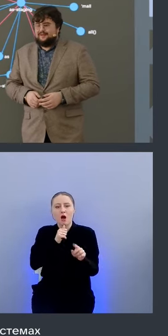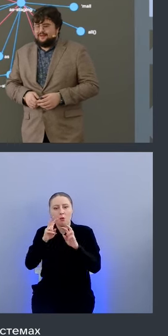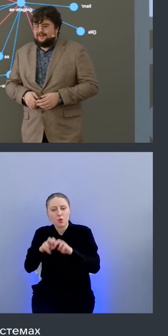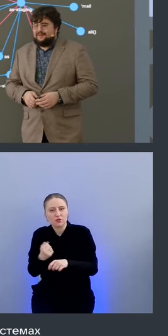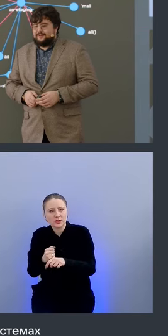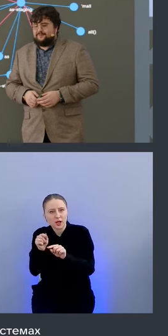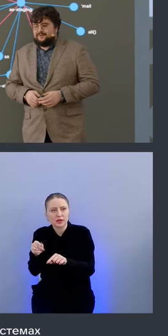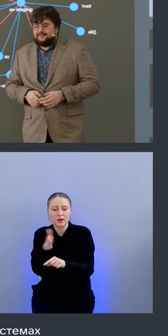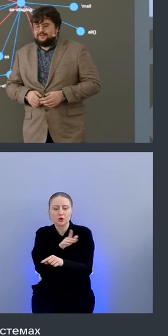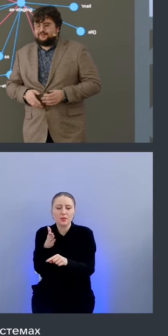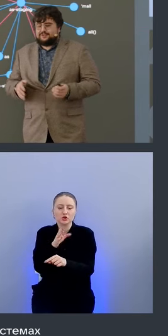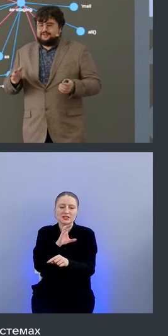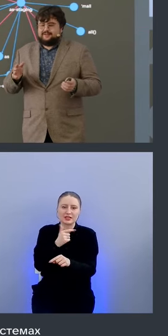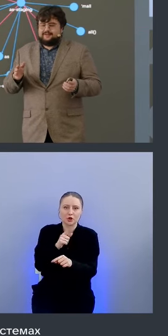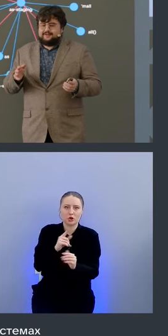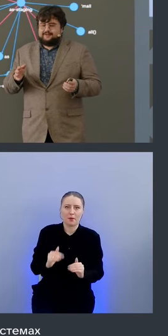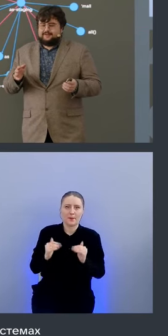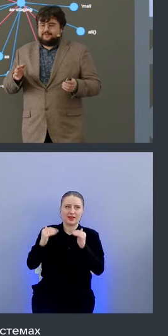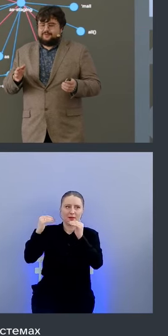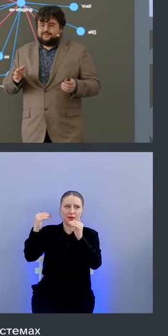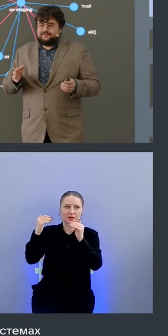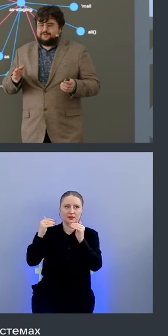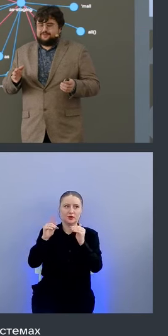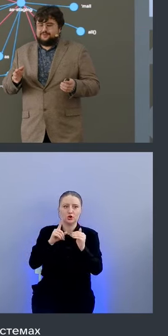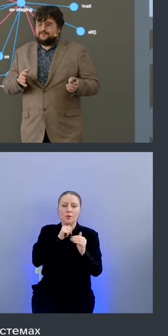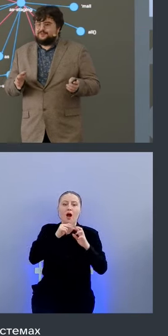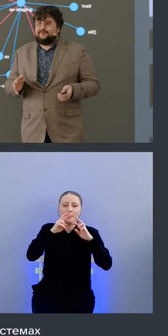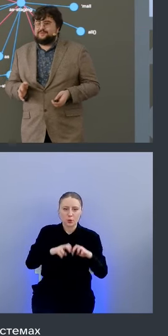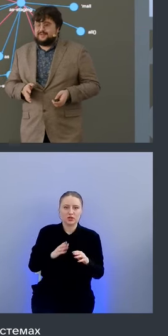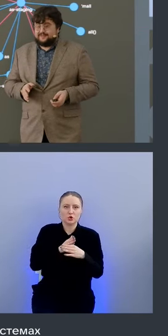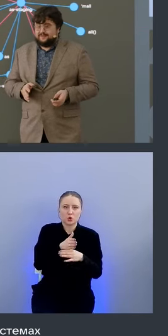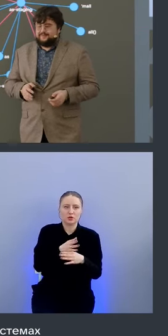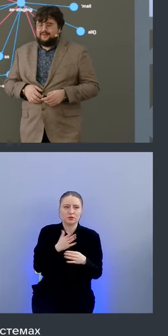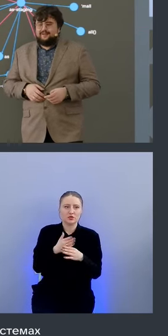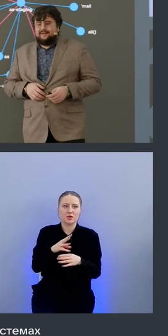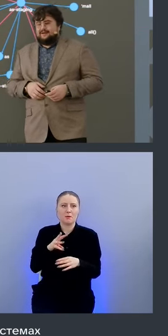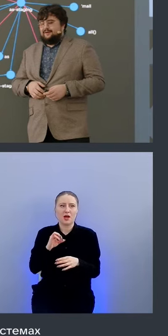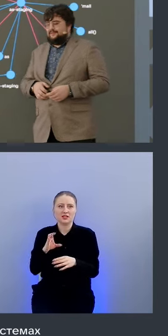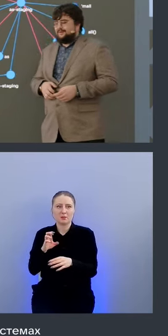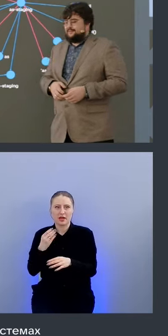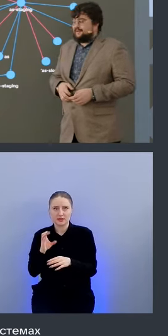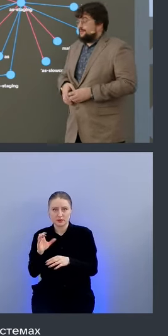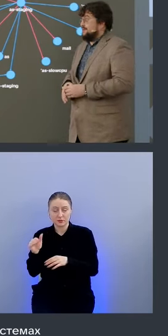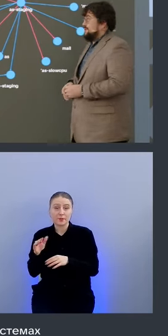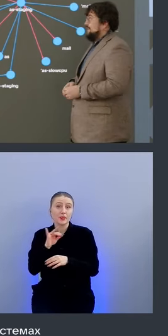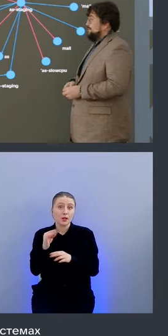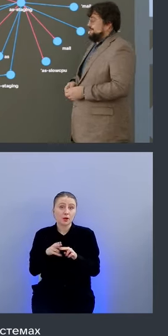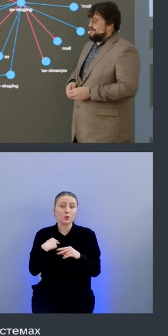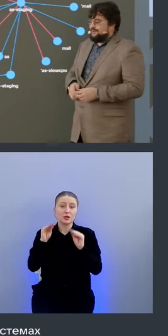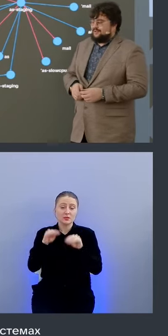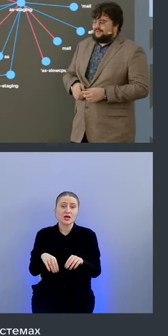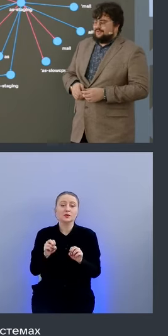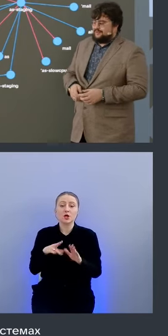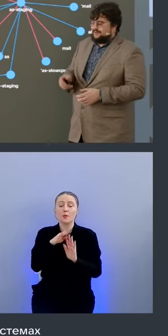поднималась ну то есть approve доступ между допустимными спейсами вот поэтому мы написали